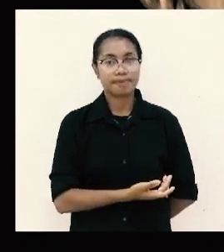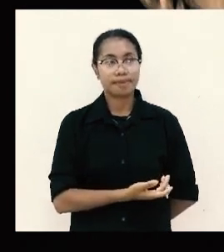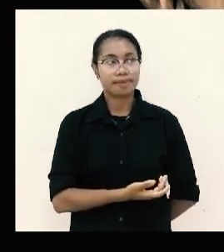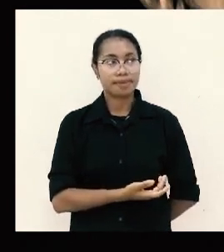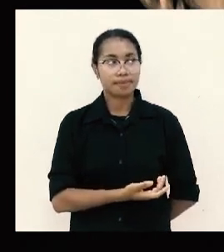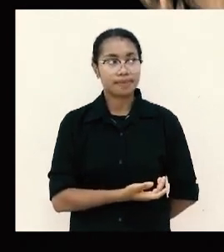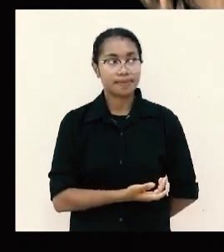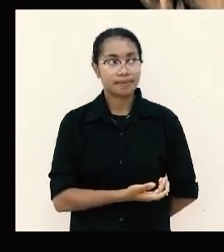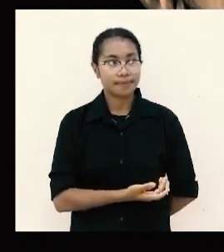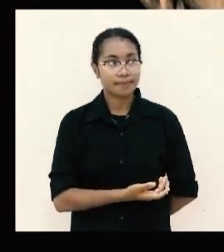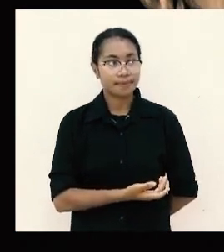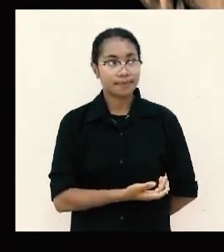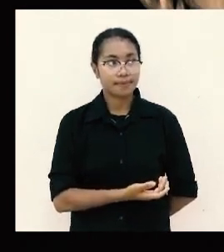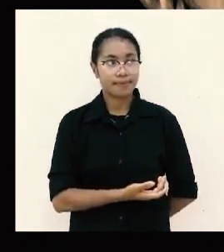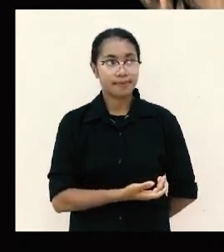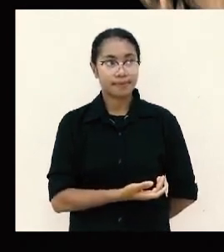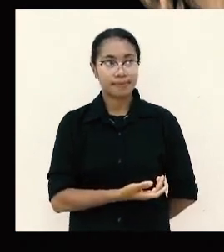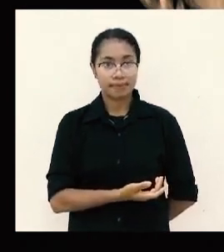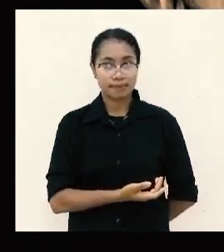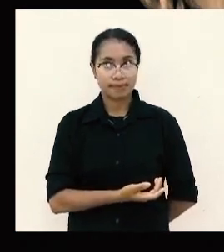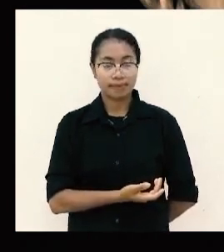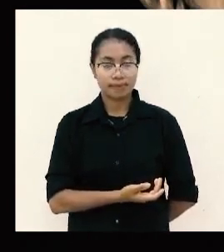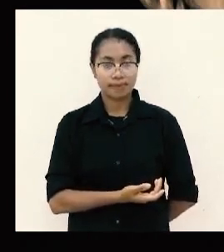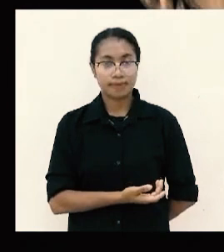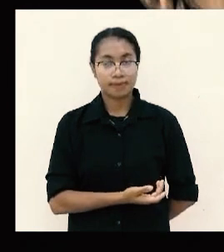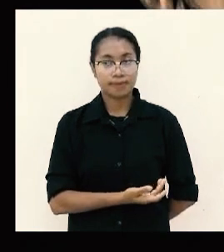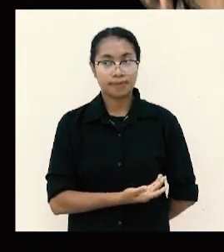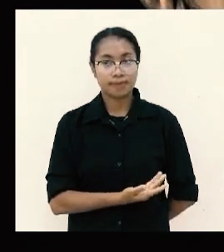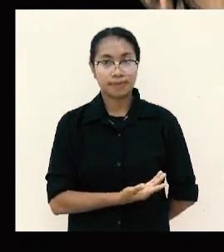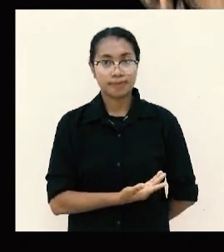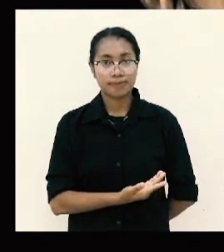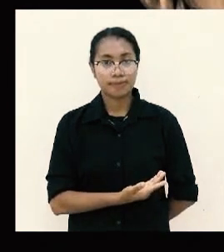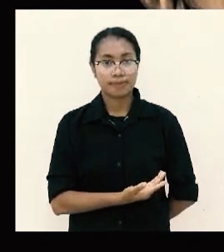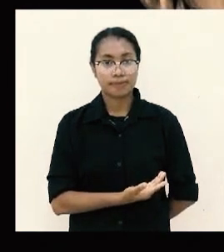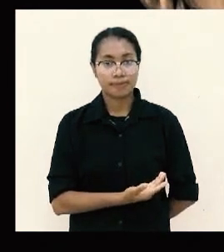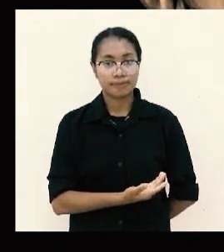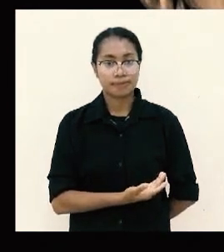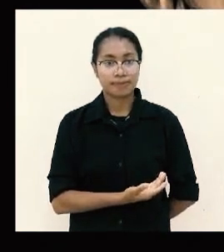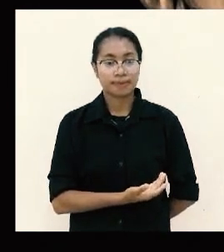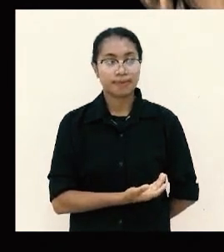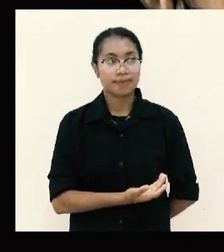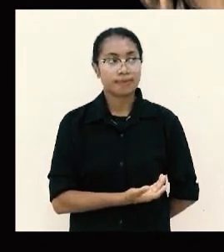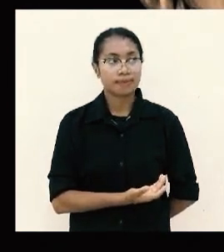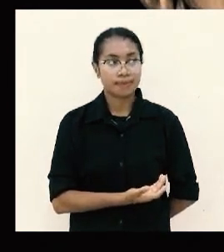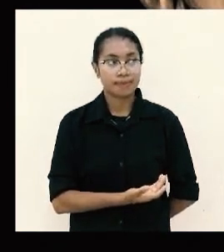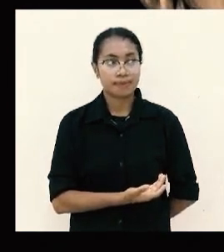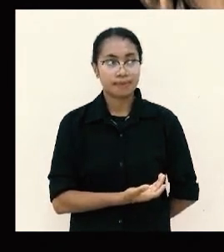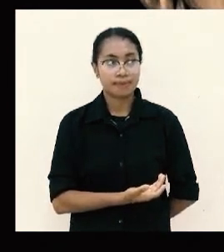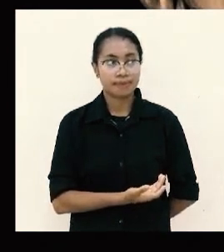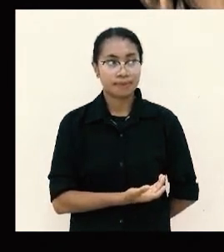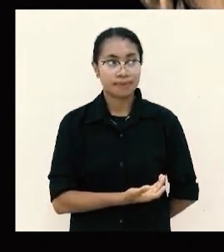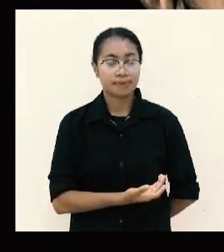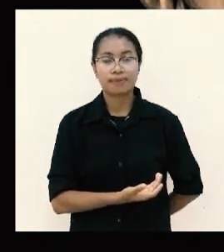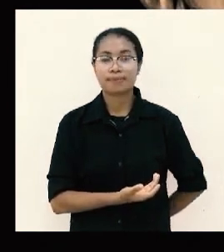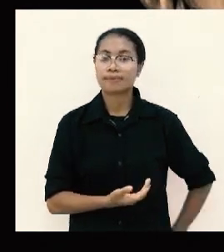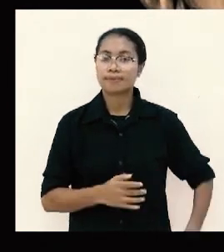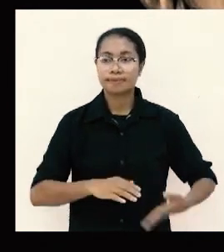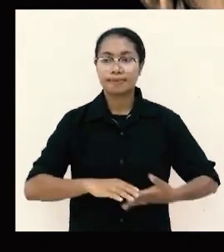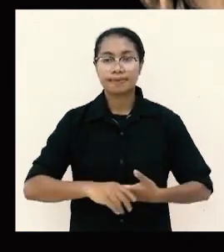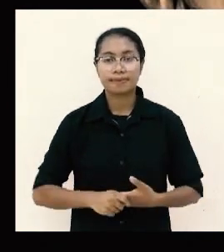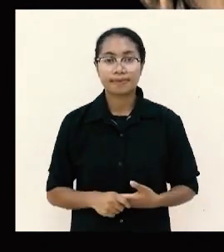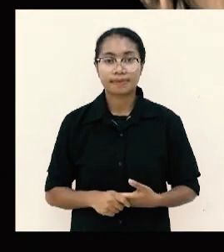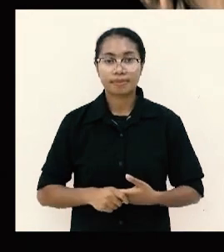perempuan perempuan ini melayani rombongan itu dengan kekayaan mereka